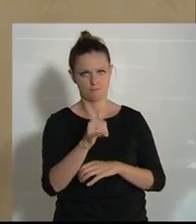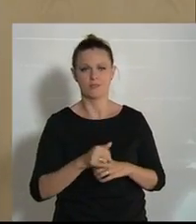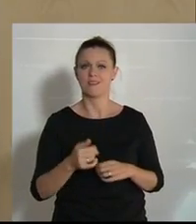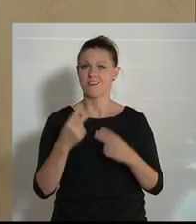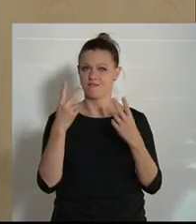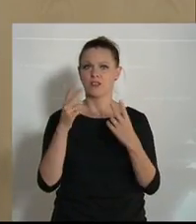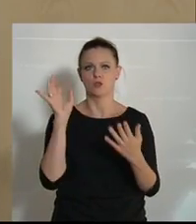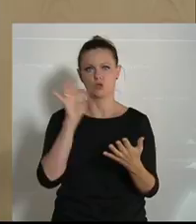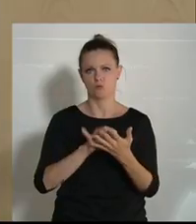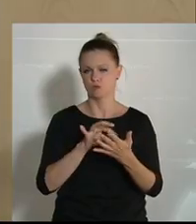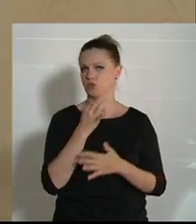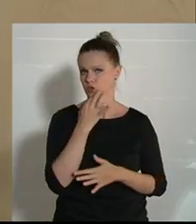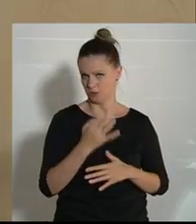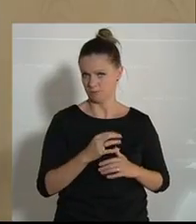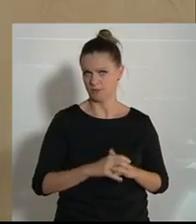Punkt an.